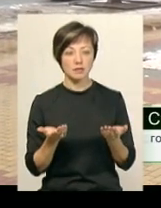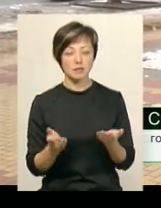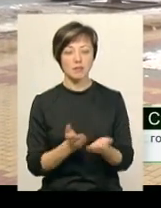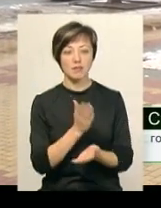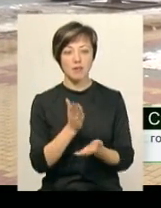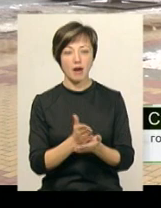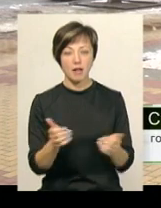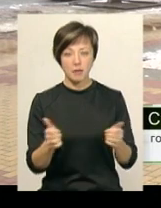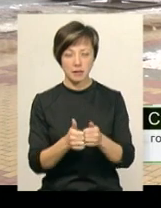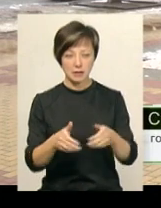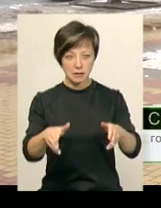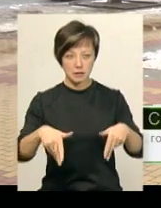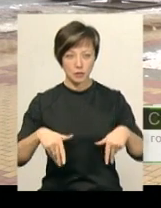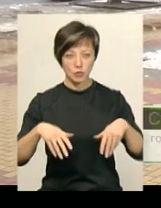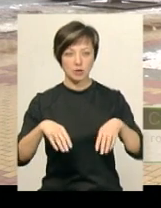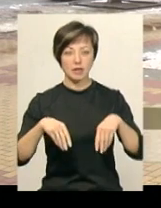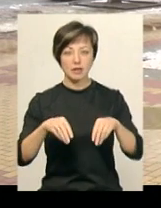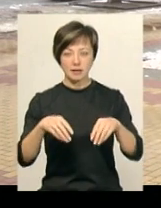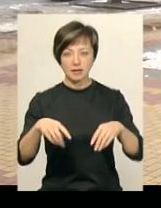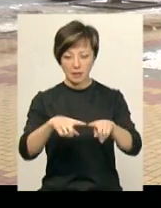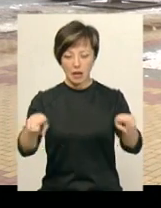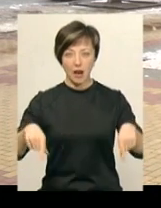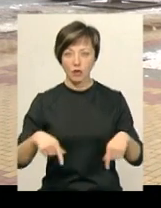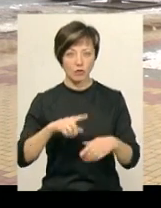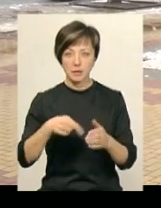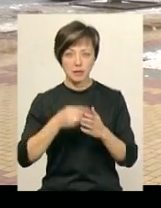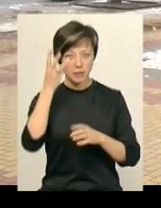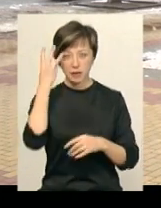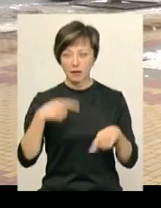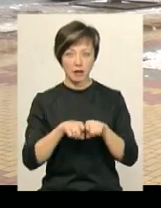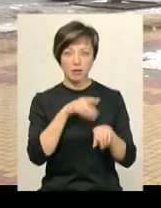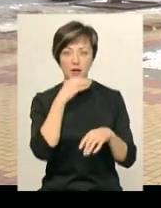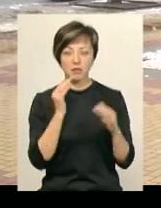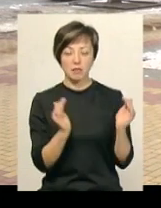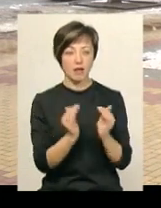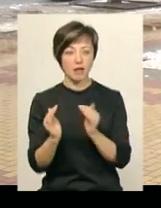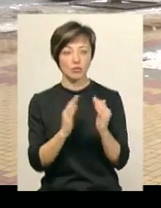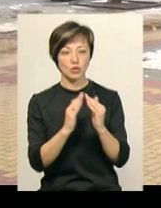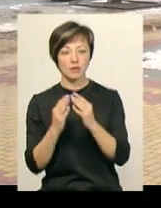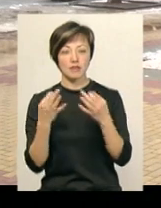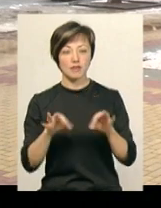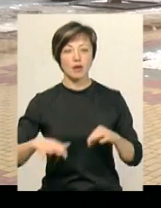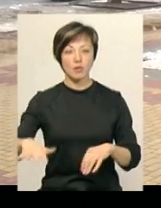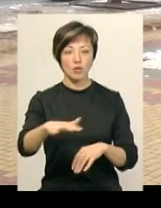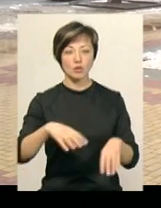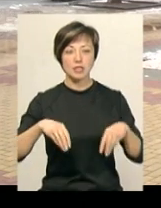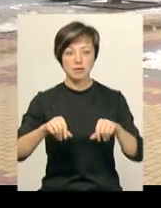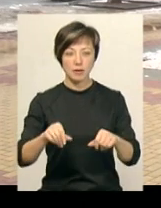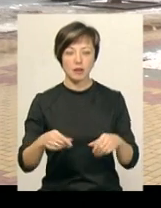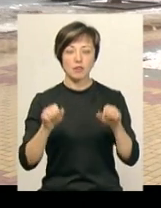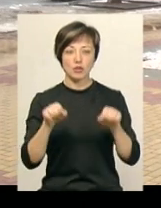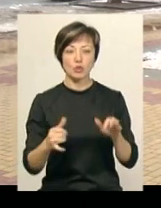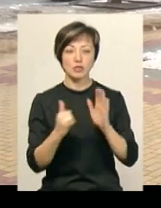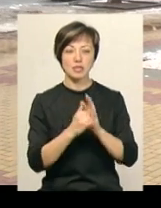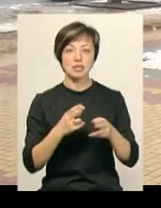б процедивну ділянку. І в місті Хмельницькому не так багато маленьких будинків, є вільна площа землі, де ти можеш